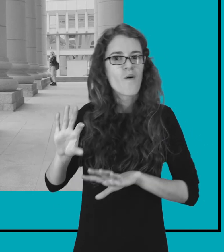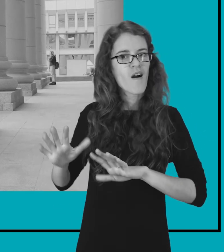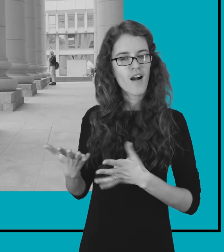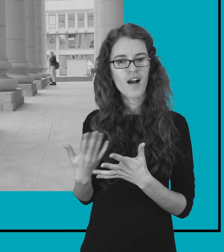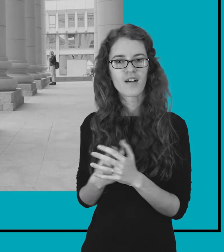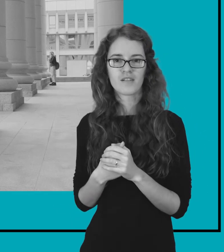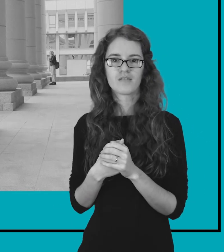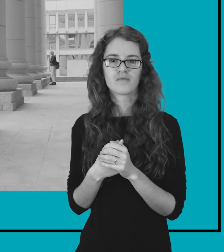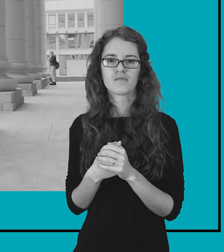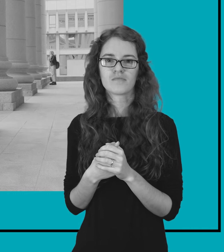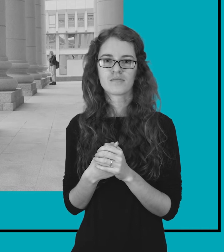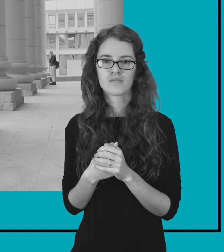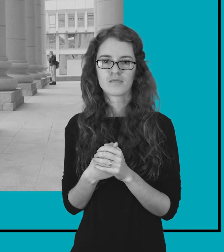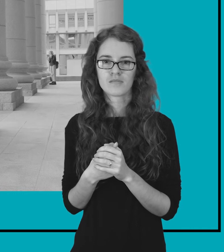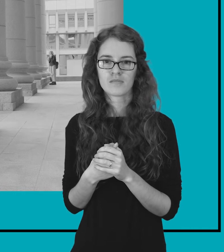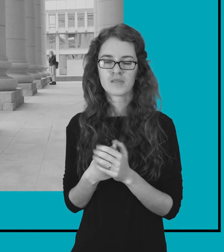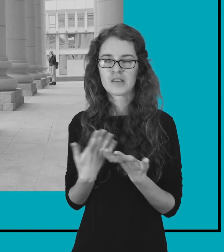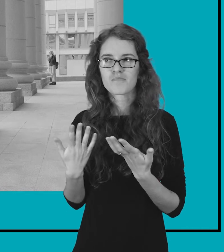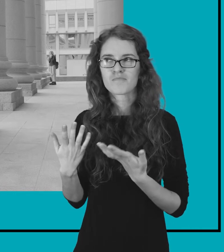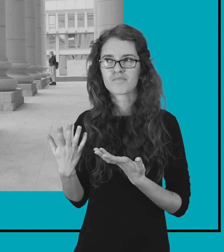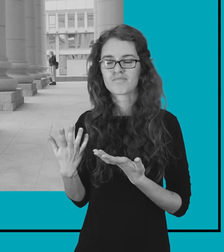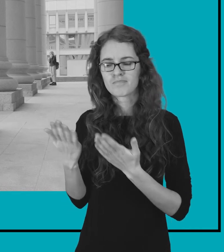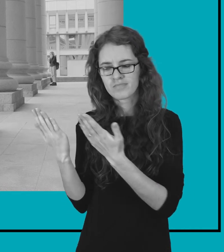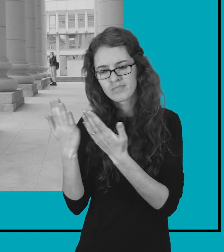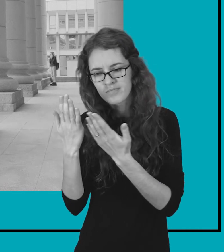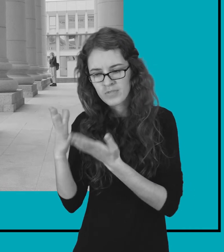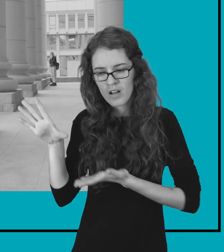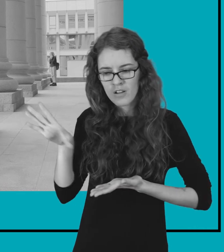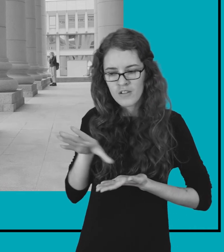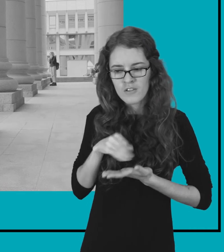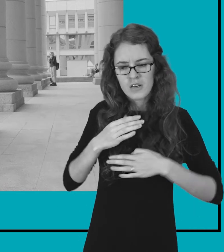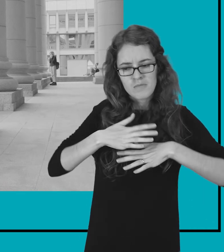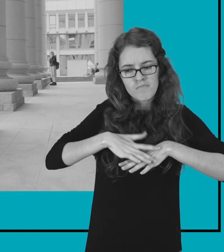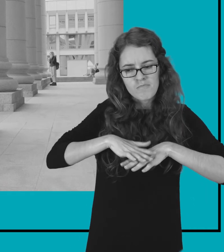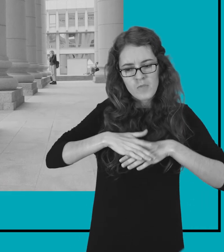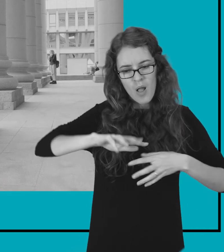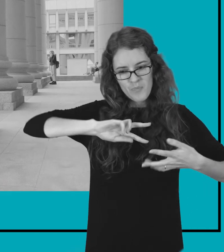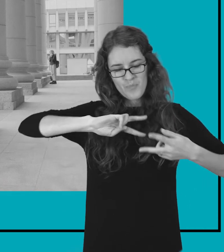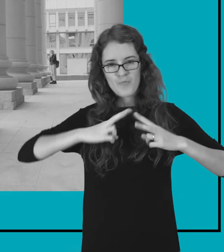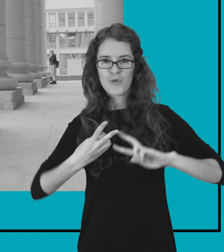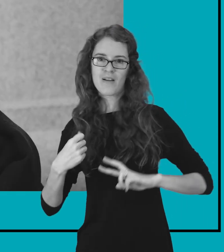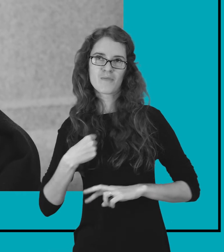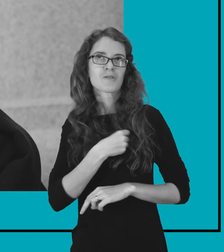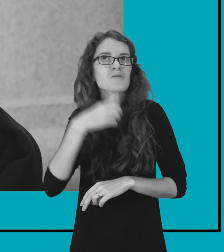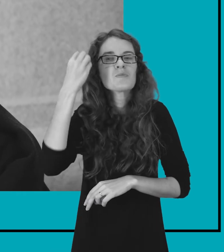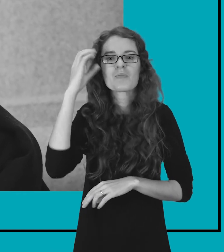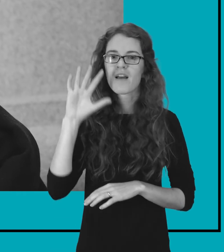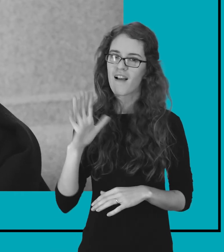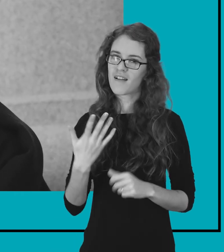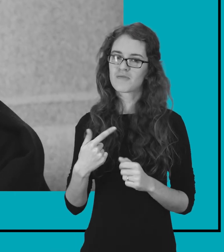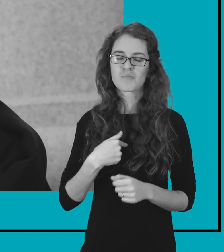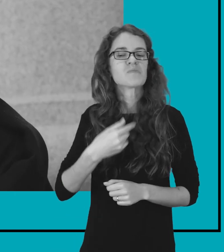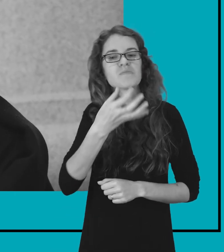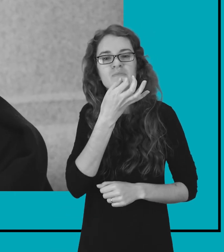priimt, arba kad ją kažkaip savai suinterpretuot. Ir man visą laiką patinka sava